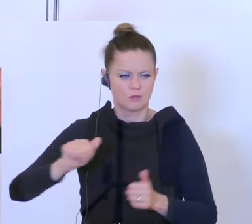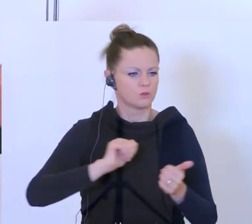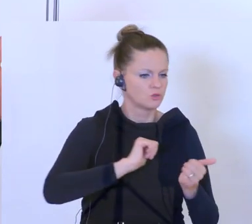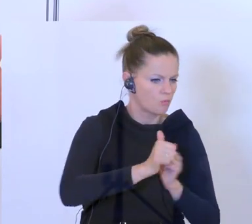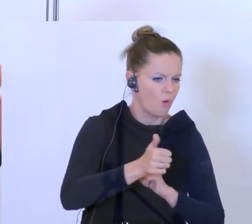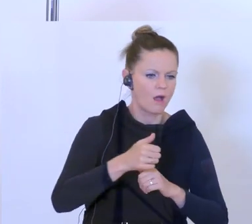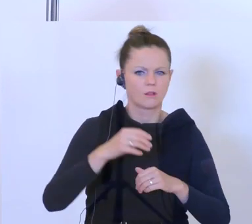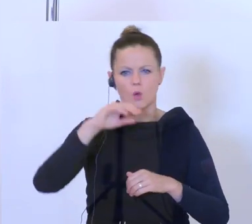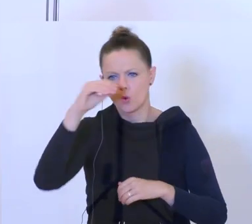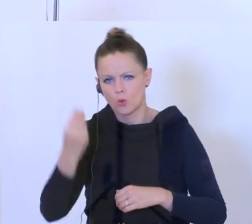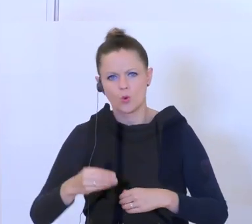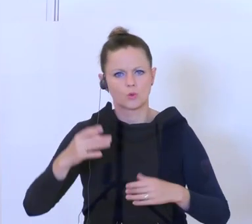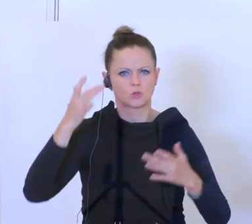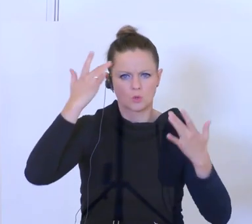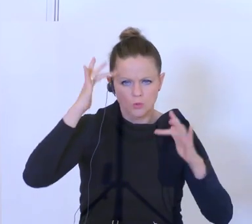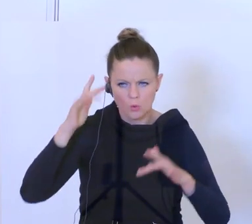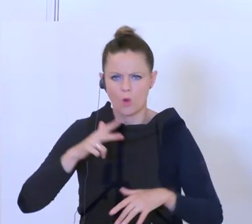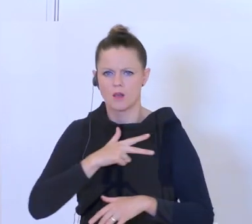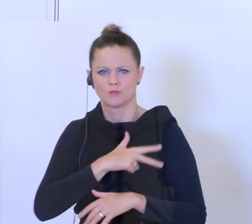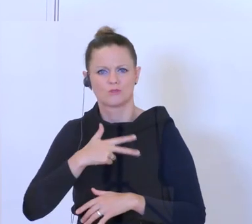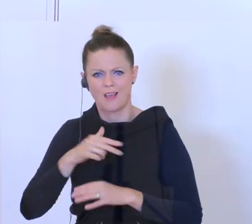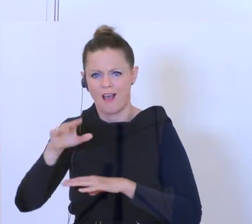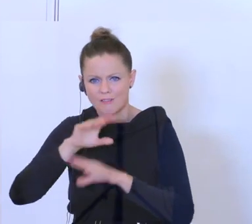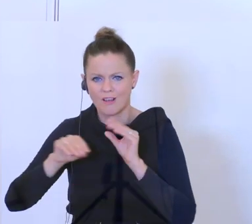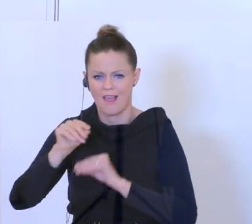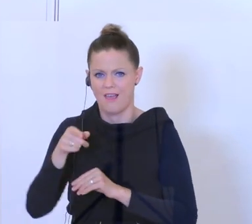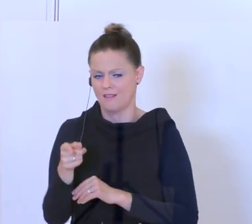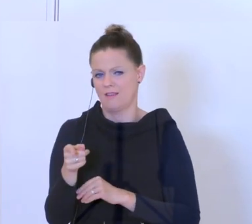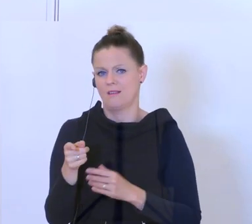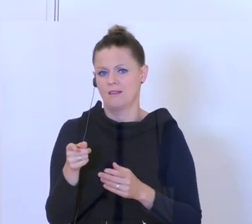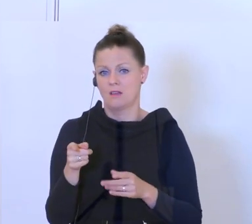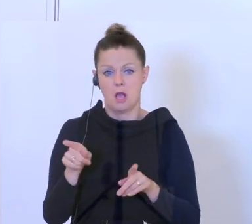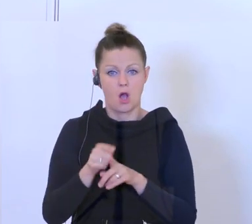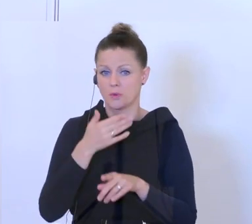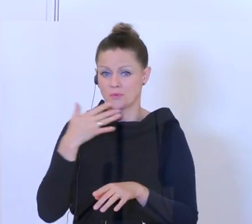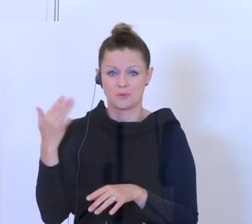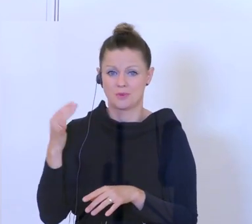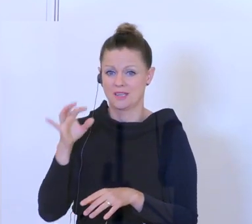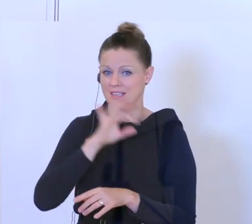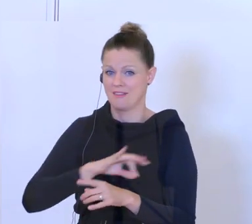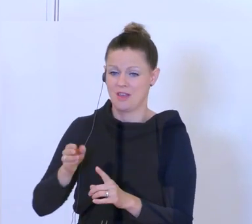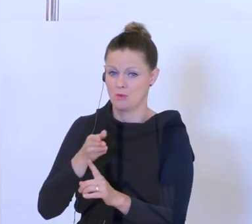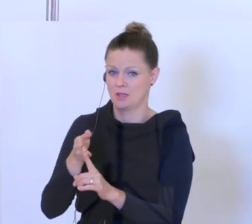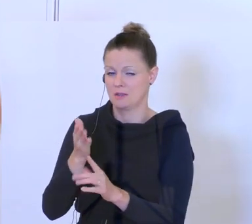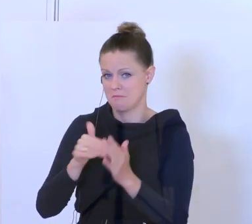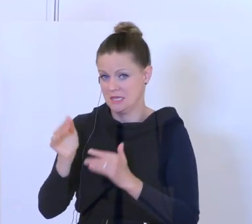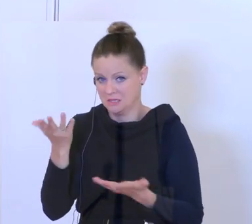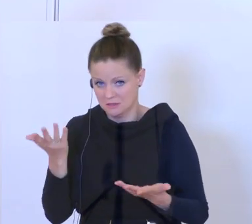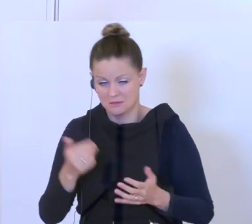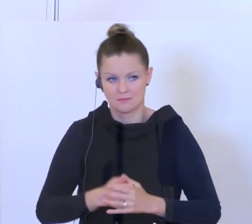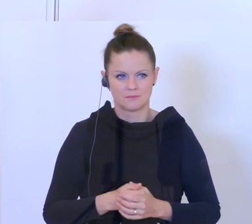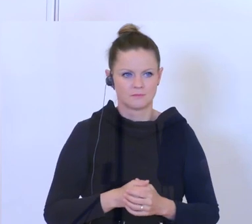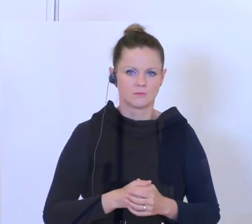Kunst und Kultur, Sozialvereine, die ja auch nicht gewinnorientiert sind des Öfteren. Ich habe auch